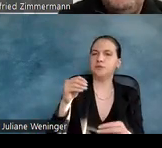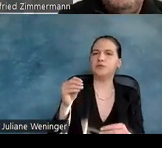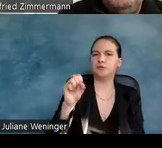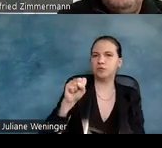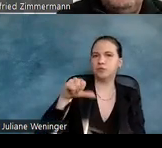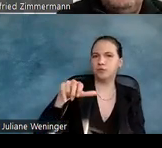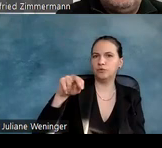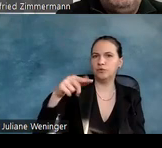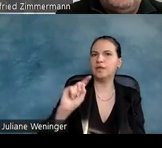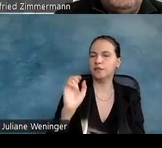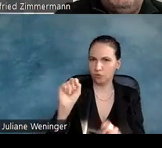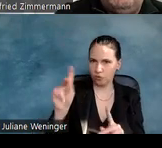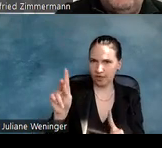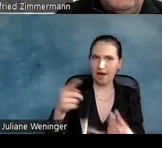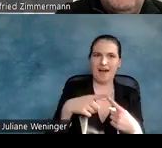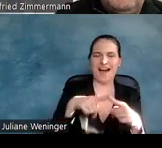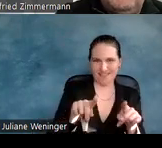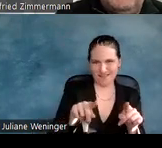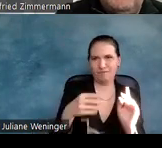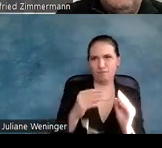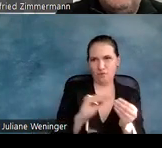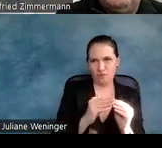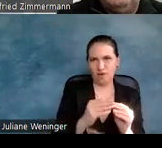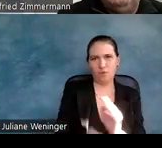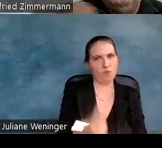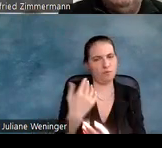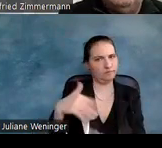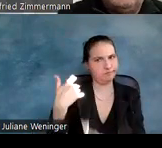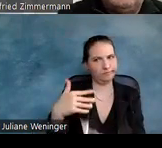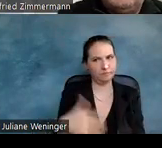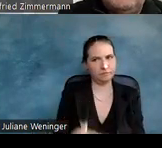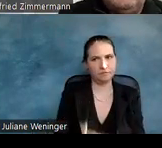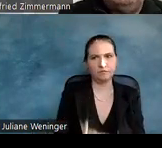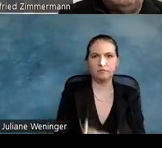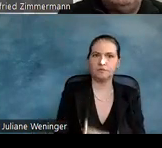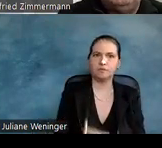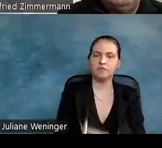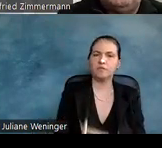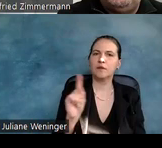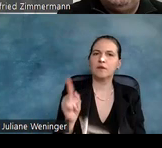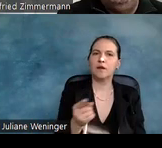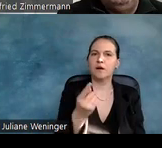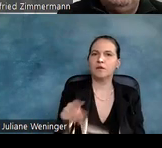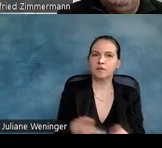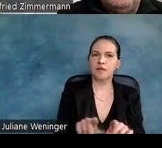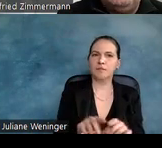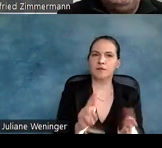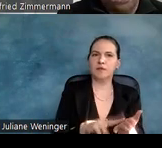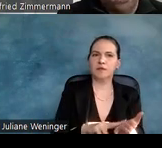Probleme, was PDF-UA angeht. Und das gilt auch natürlich für